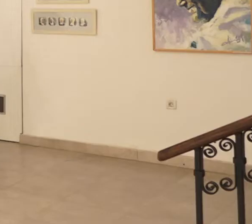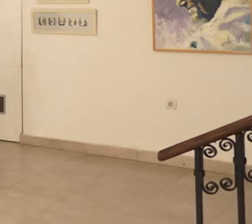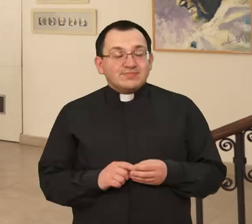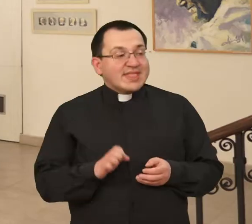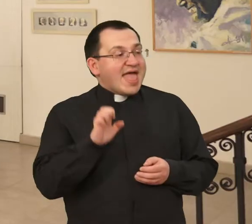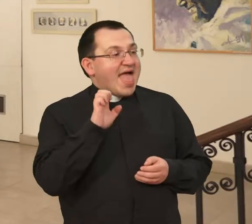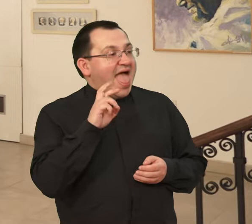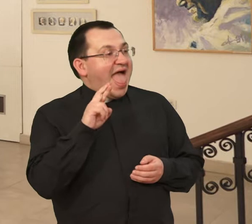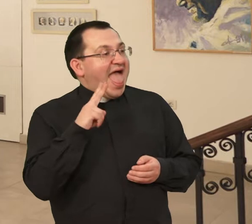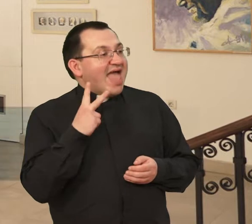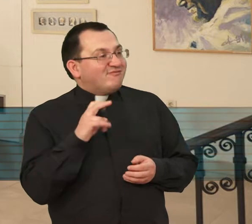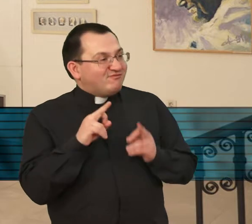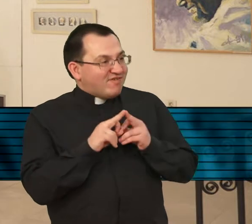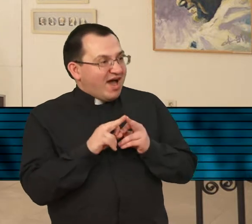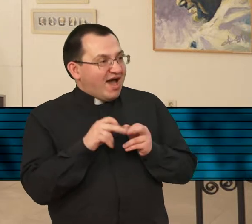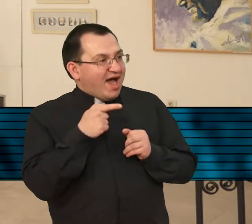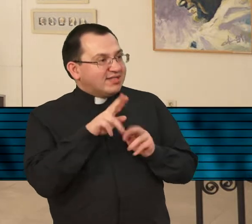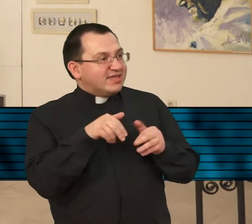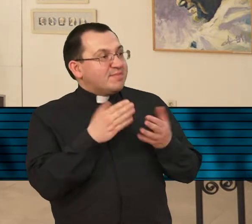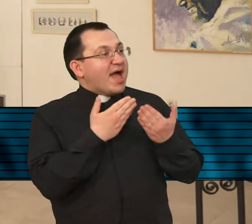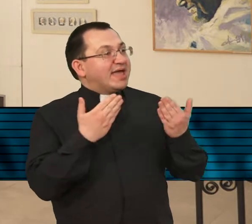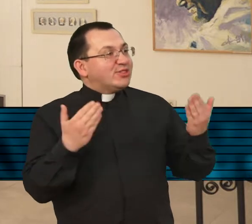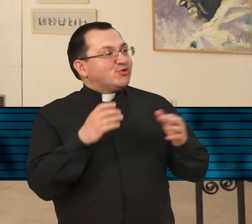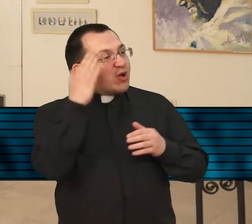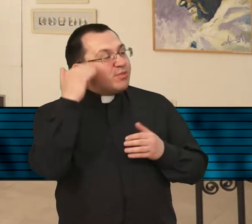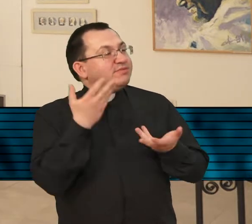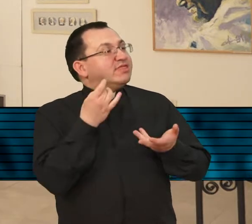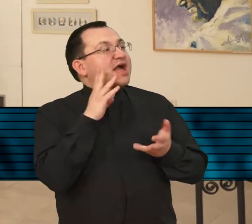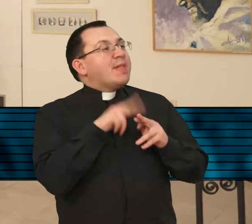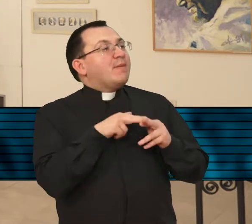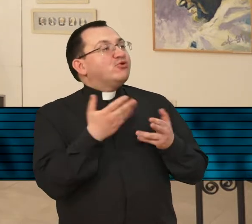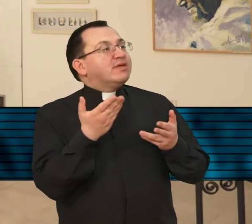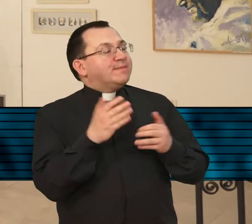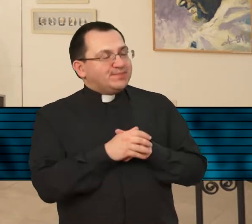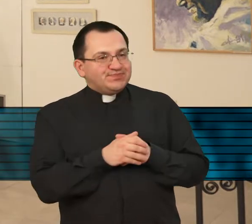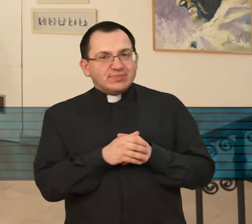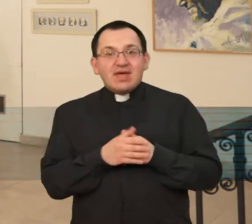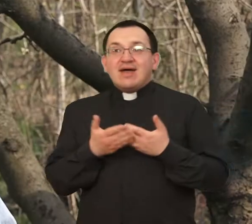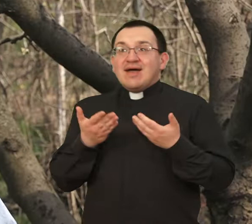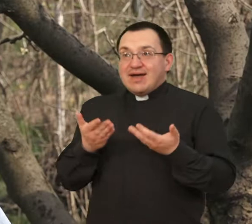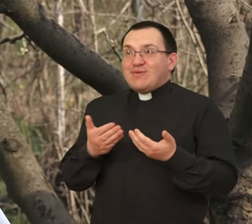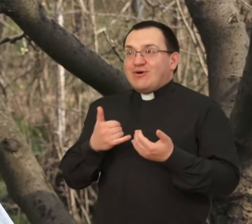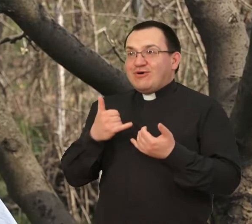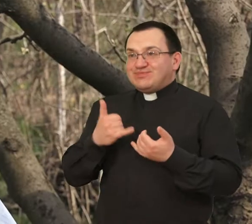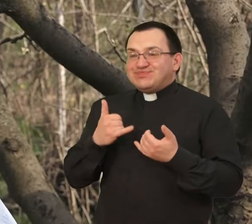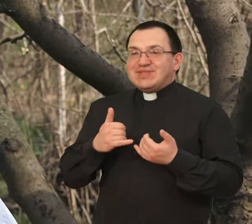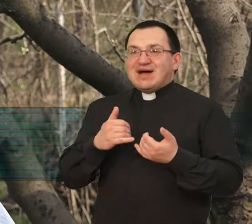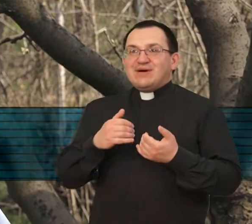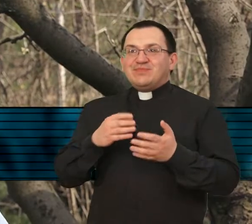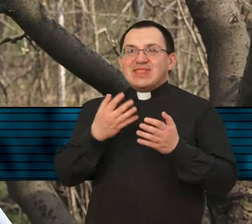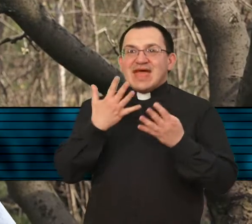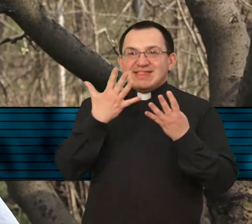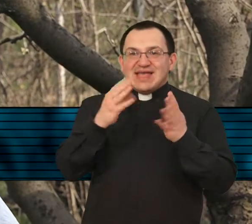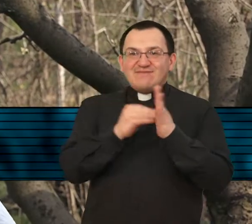Evo, pripremaš izložbu u Koprivnici. Kada će ona biti i što ćeš izlagati? Pa evo, znači izložba će biti